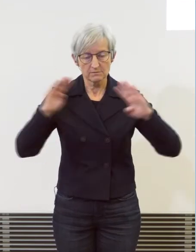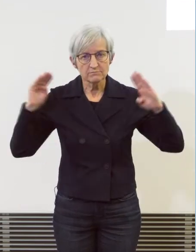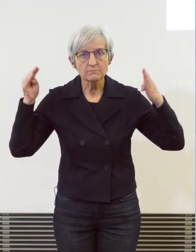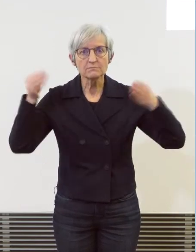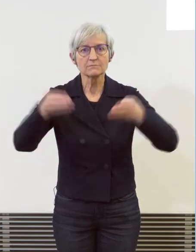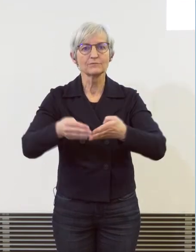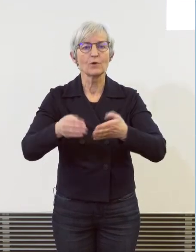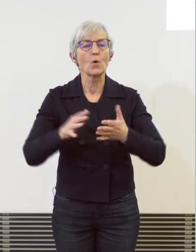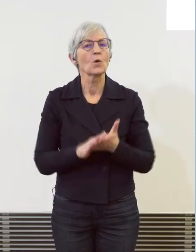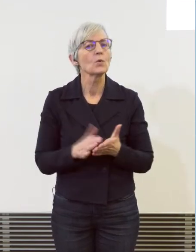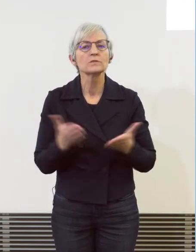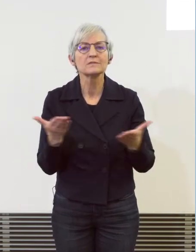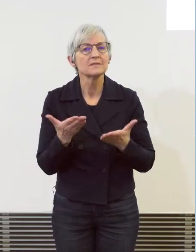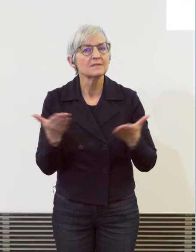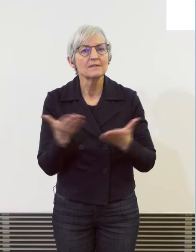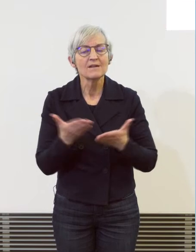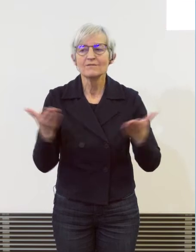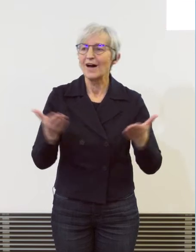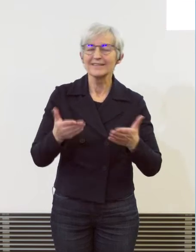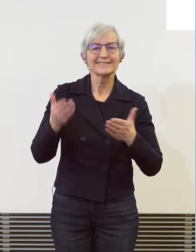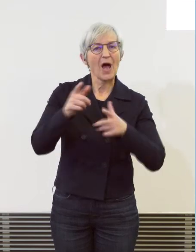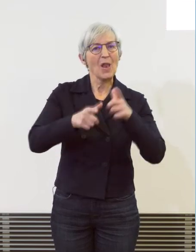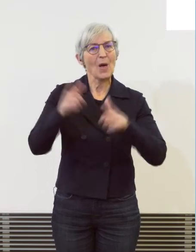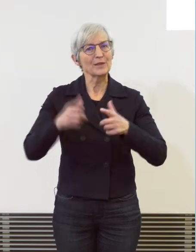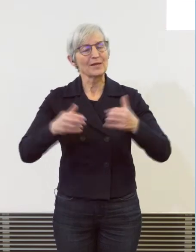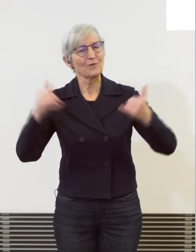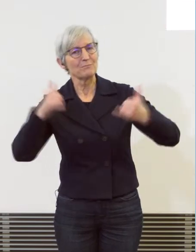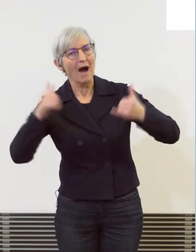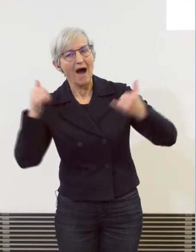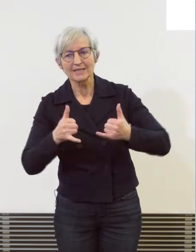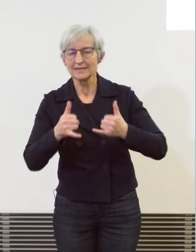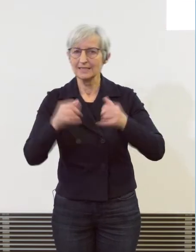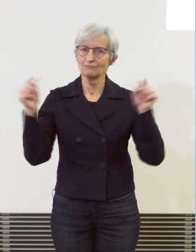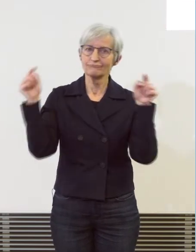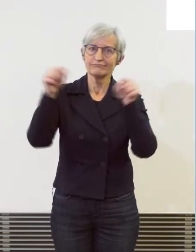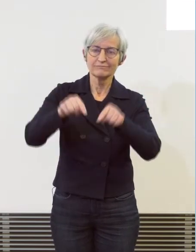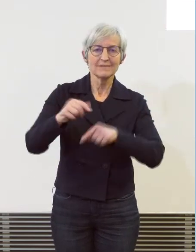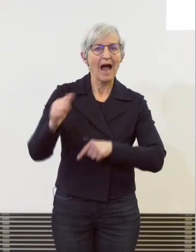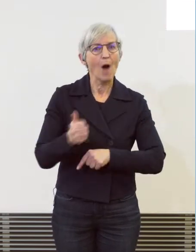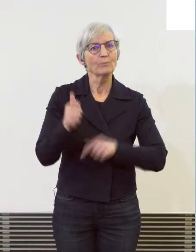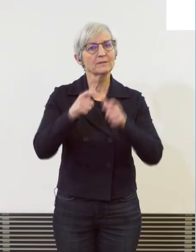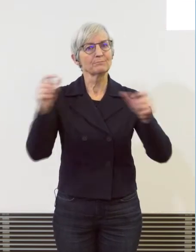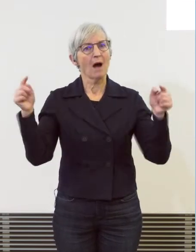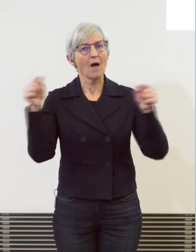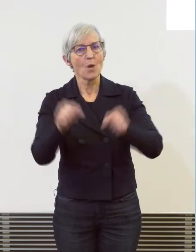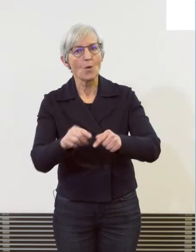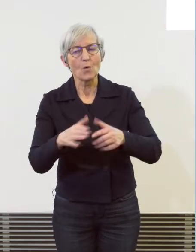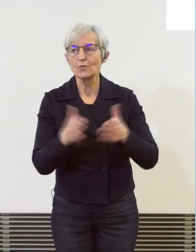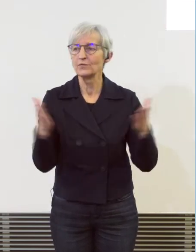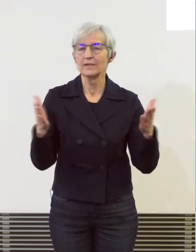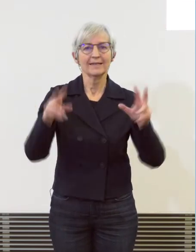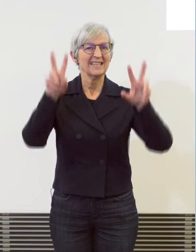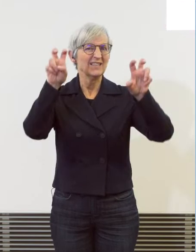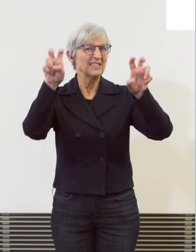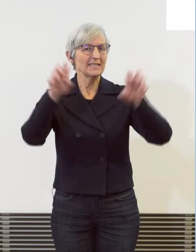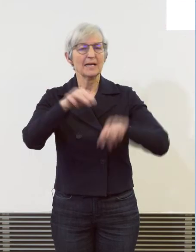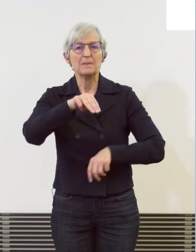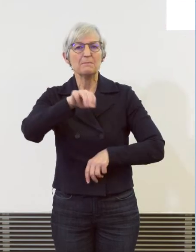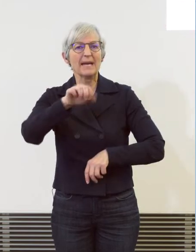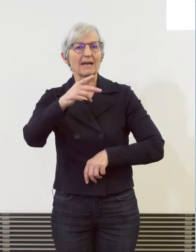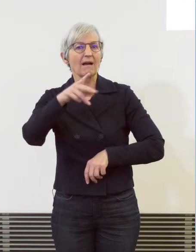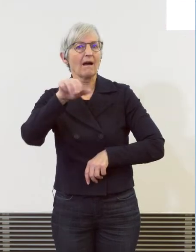nur von allerlei Partygängern, sondern auch ein kleines, ich weiss nicht, Mekka, ist wahrscheinlich nicht politisch